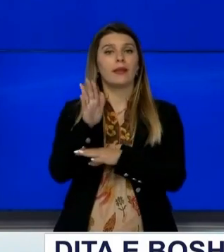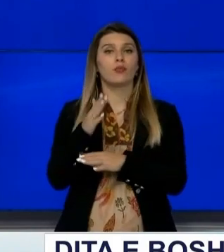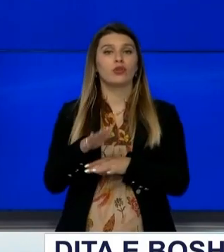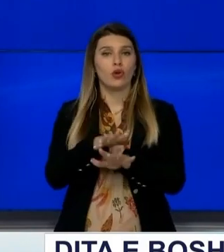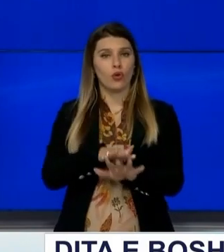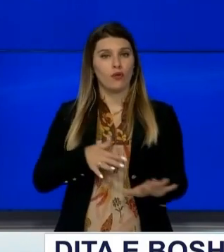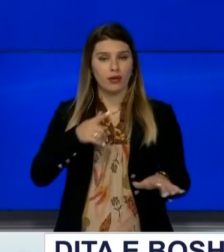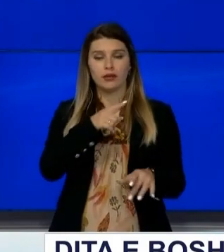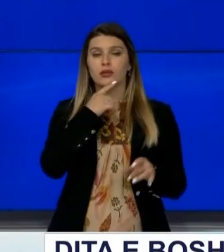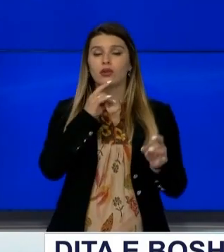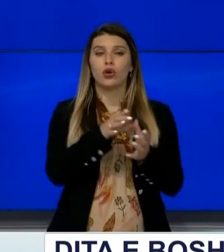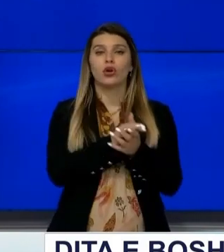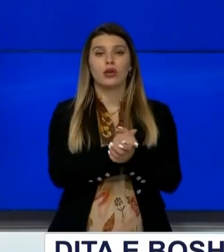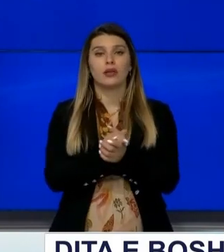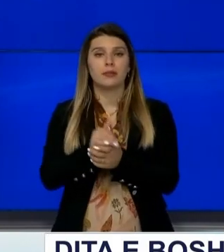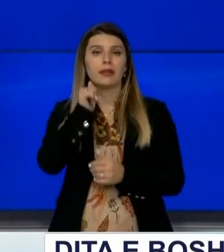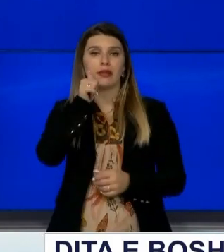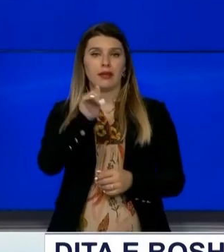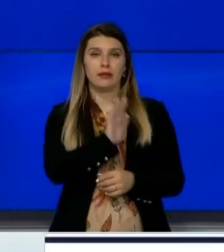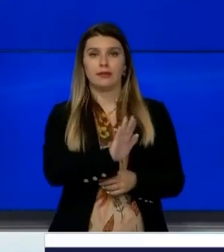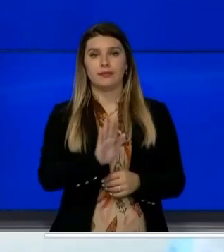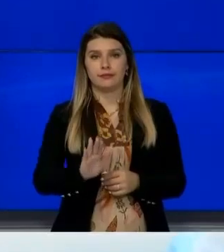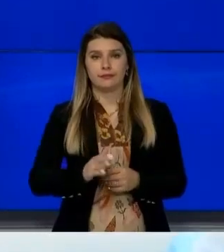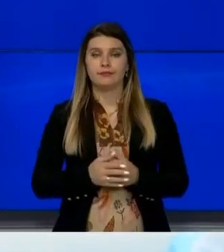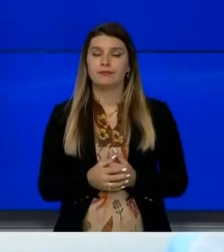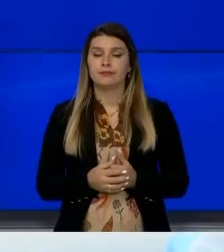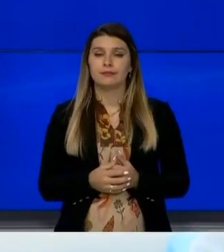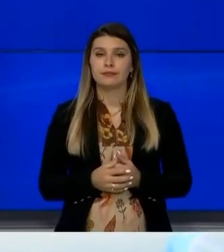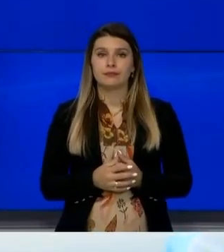cilëve ua ka uruar këtë dit të veçant